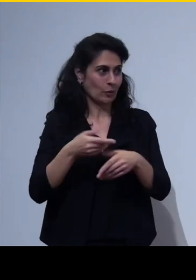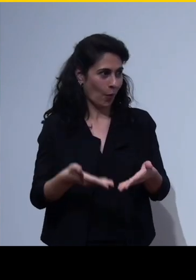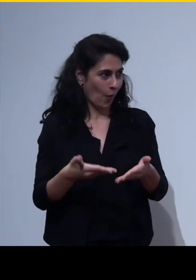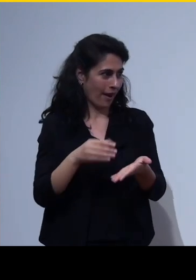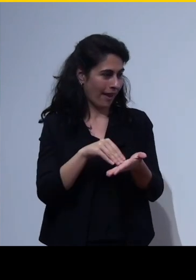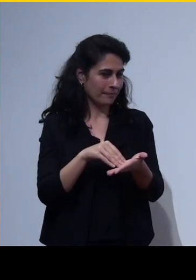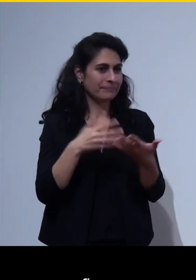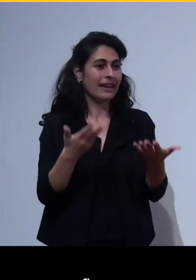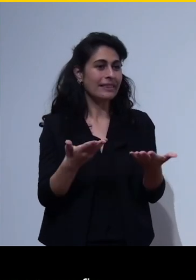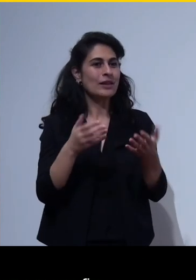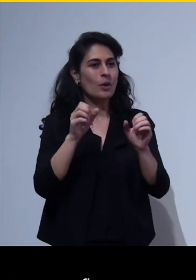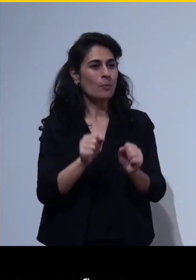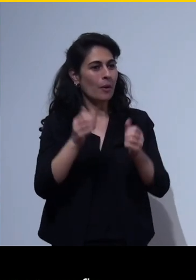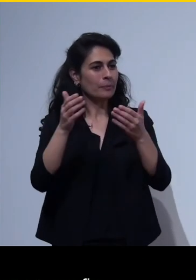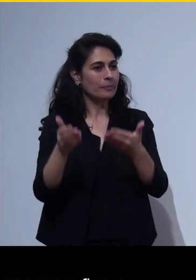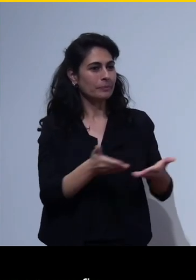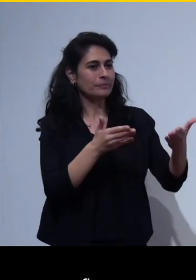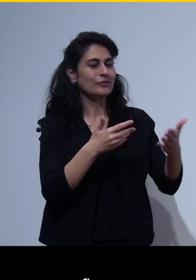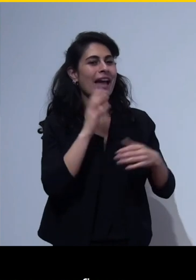godervi il concerto di Radio Italia